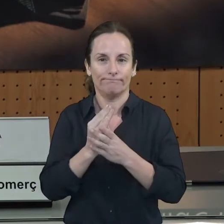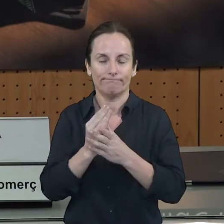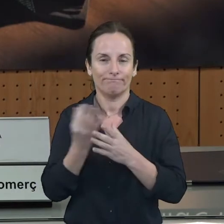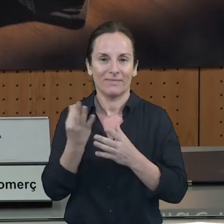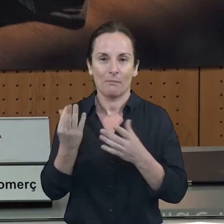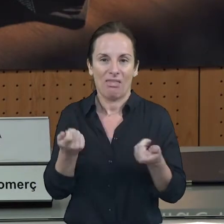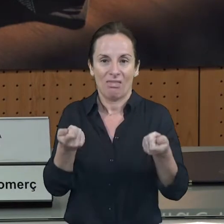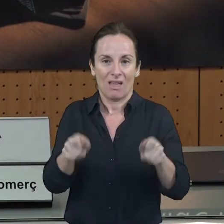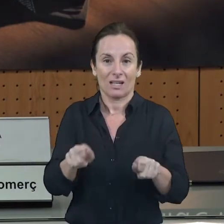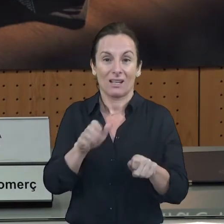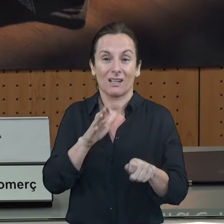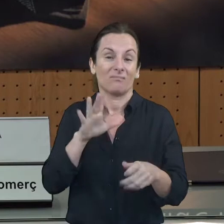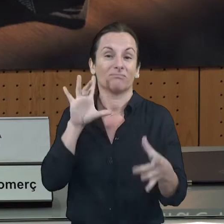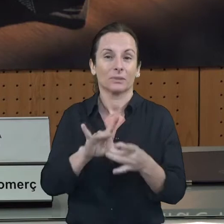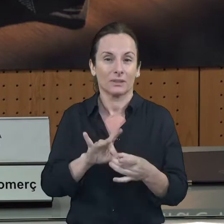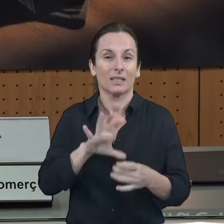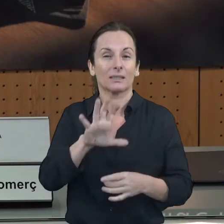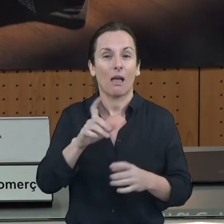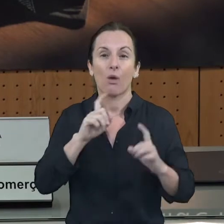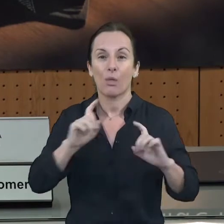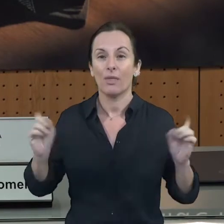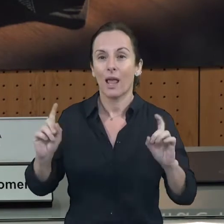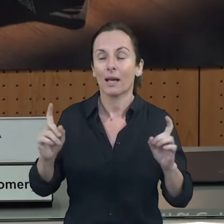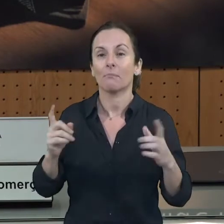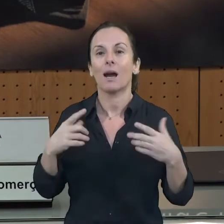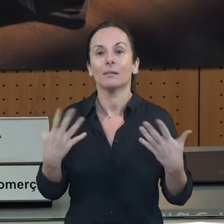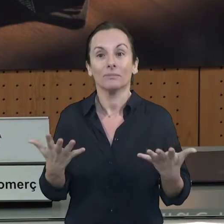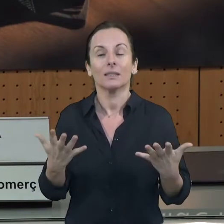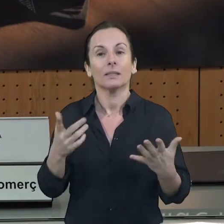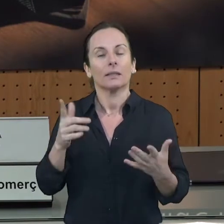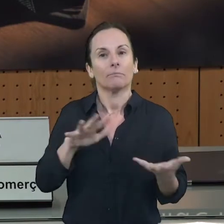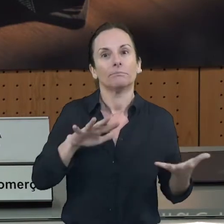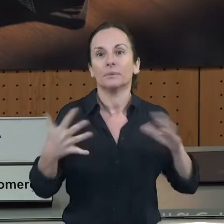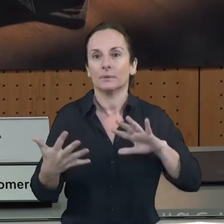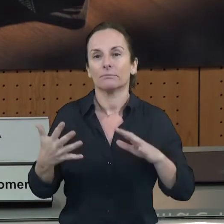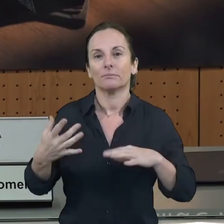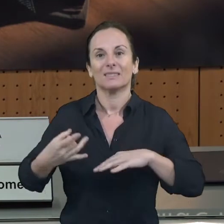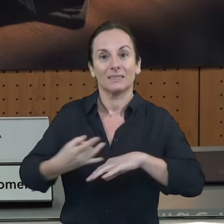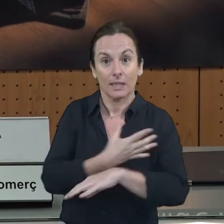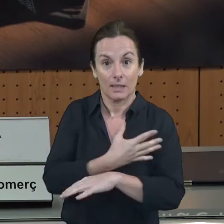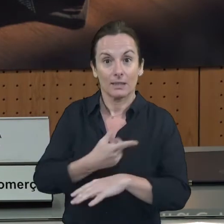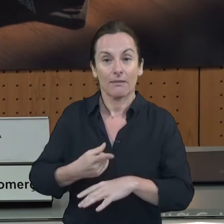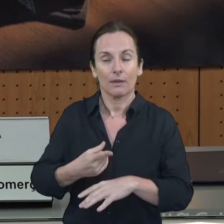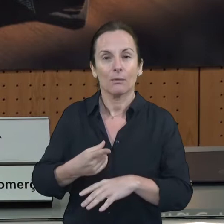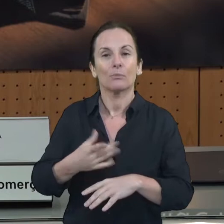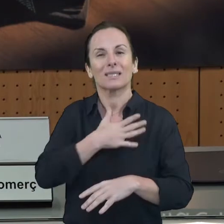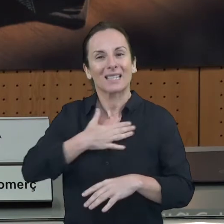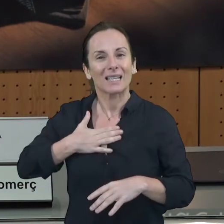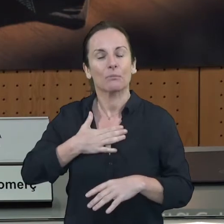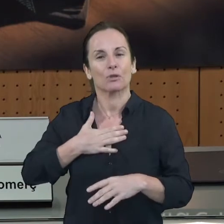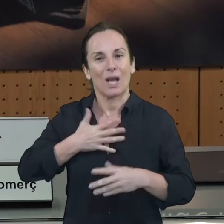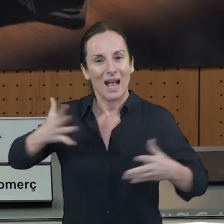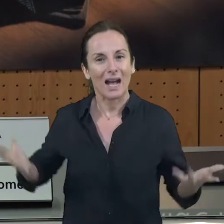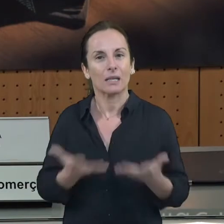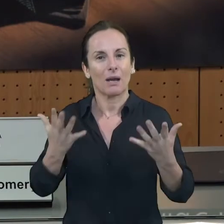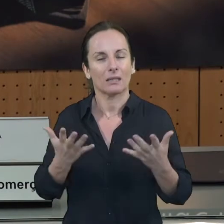de vent online, digitalització, etcètera, volem animar-lo, volem ajudar-lo que ara pugui tornar a aixecar la paciència. Això és el nostre objectiu,